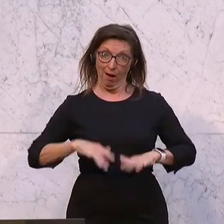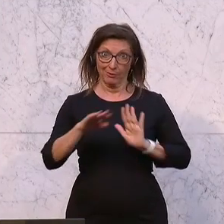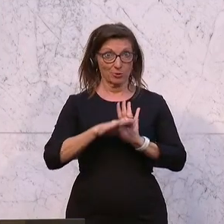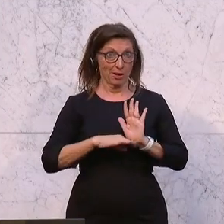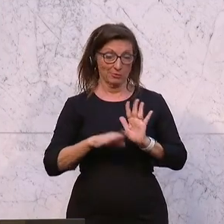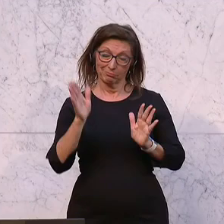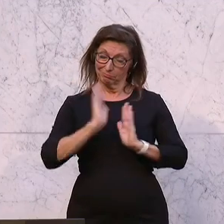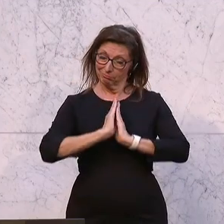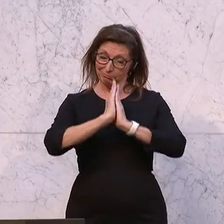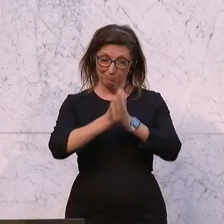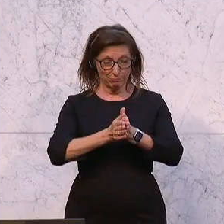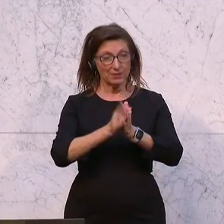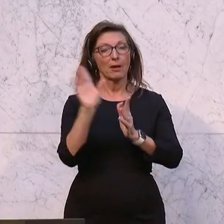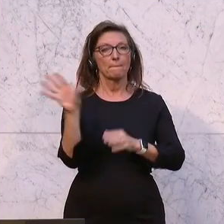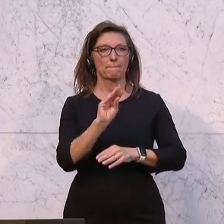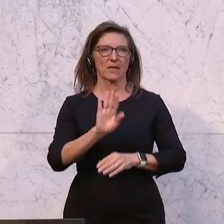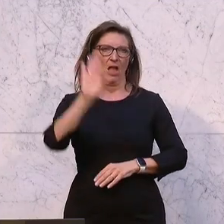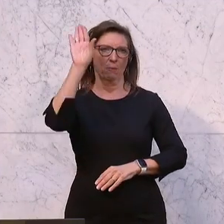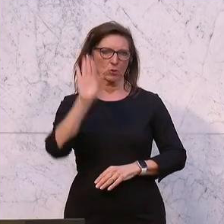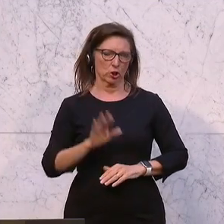bitte auch um Ihre Zustimmung diesbezüglich.